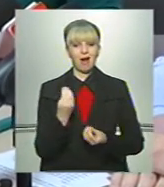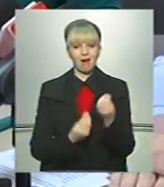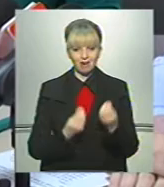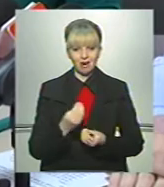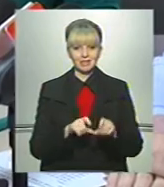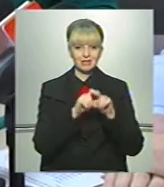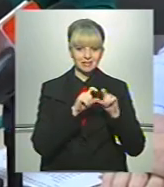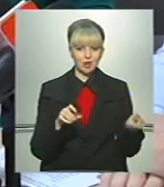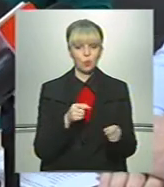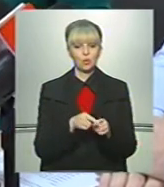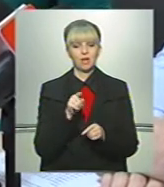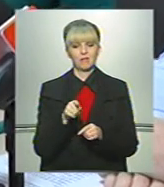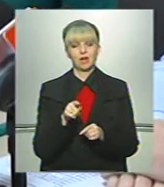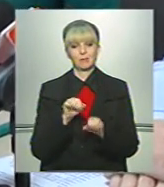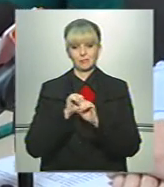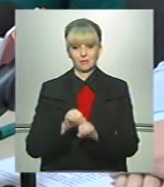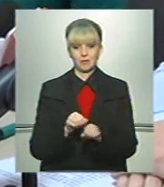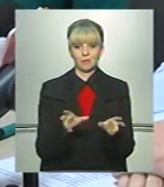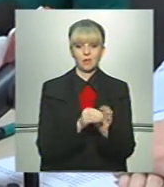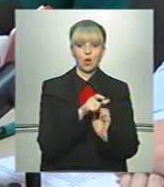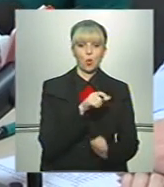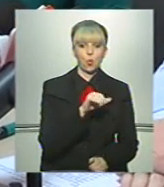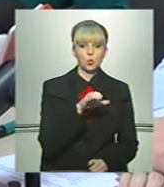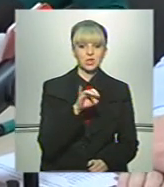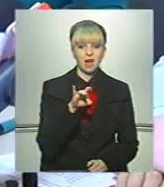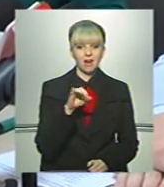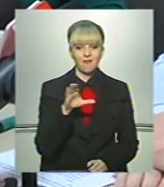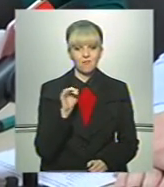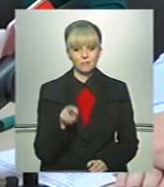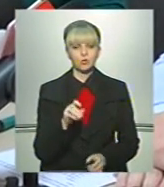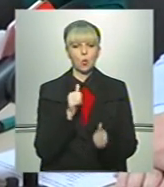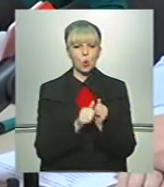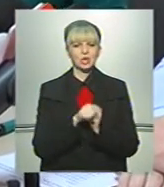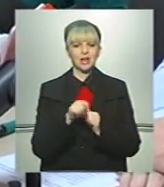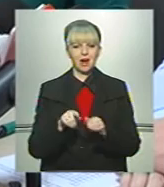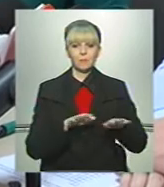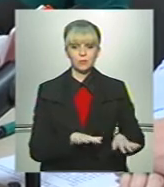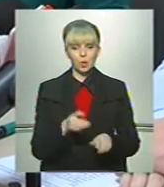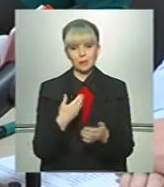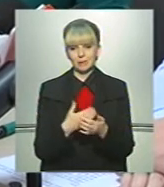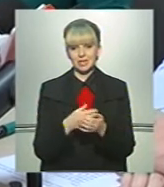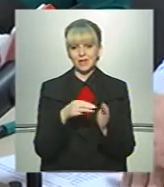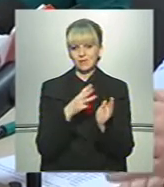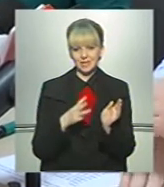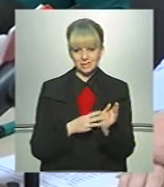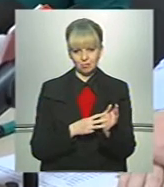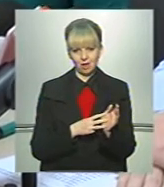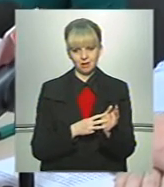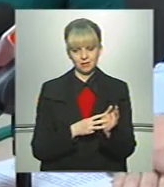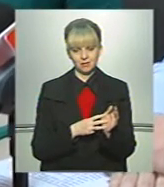заклади, за те, що ви кришуєте з паном Гусером, Тарасом, за те, що кожна така точка, а їх близько 18, я